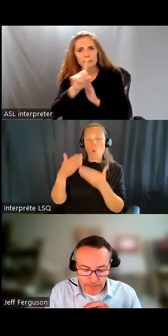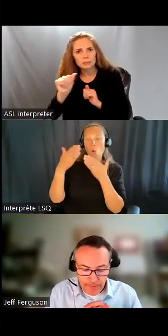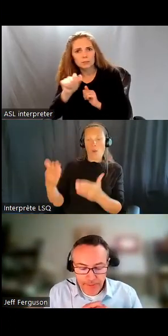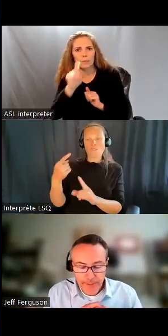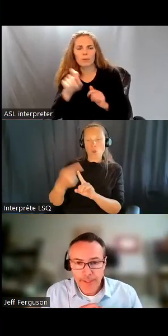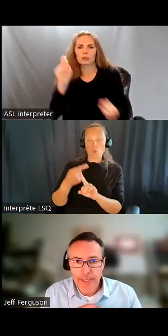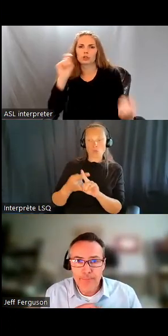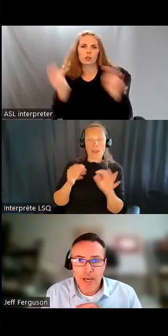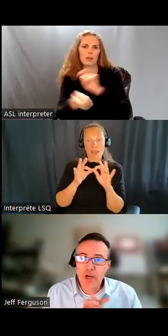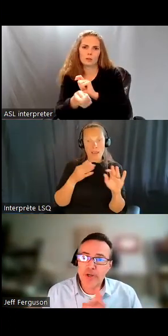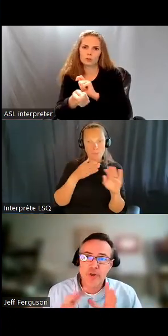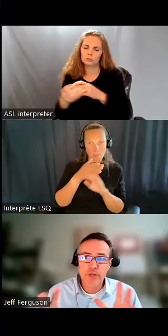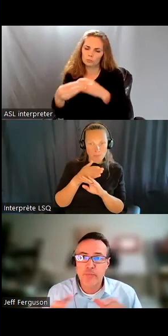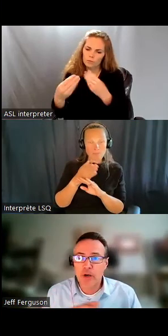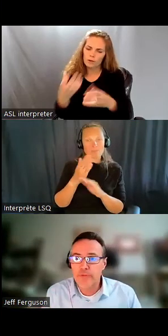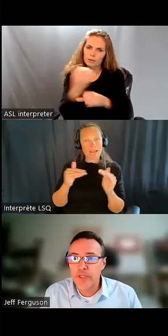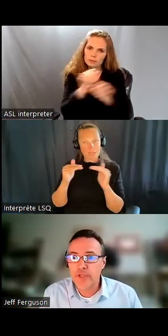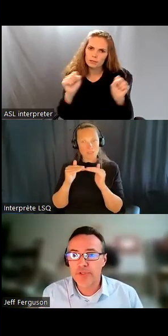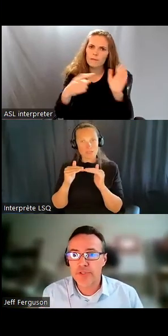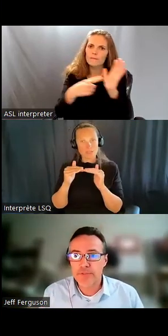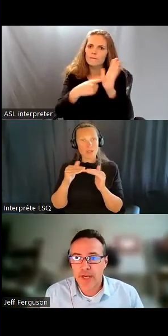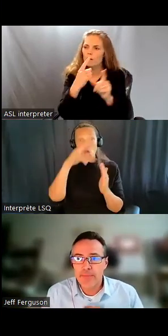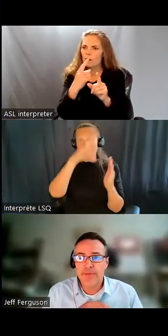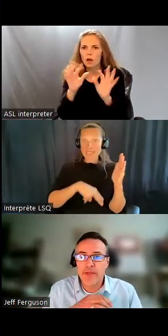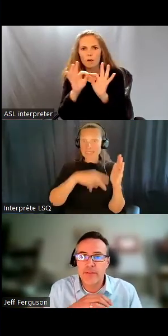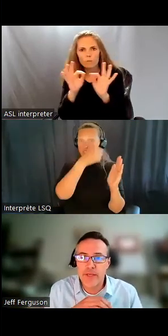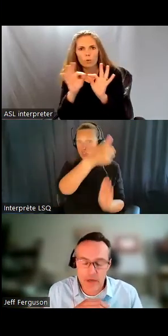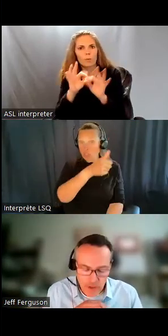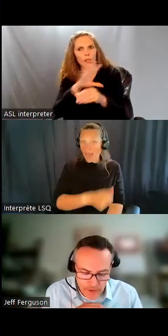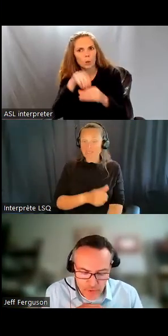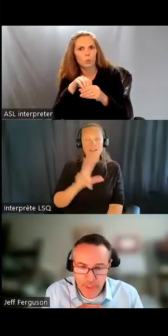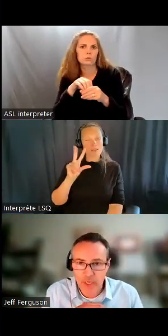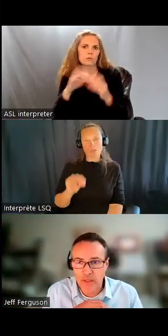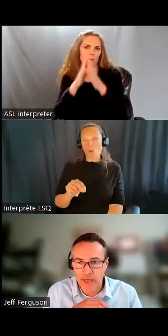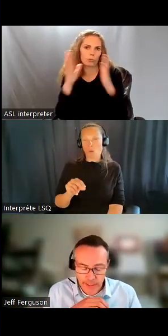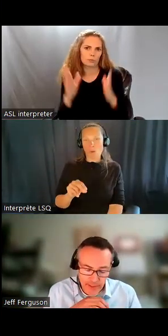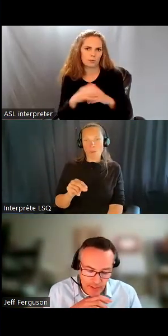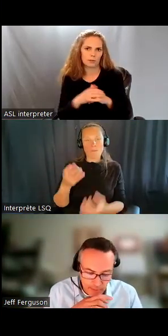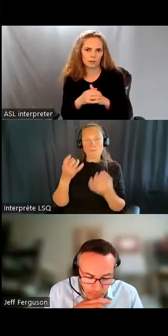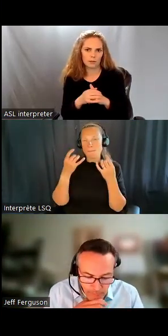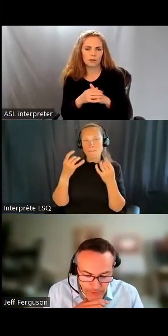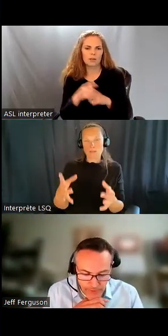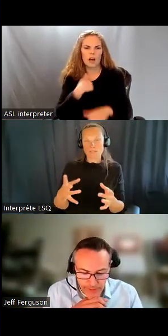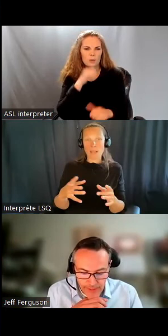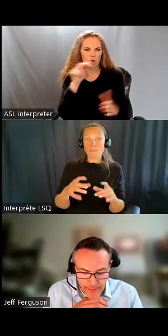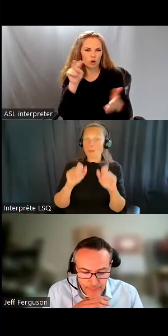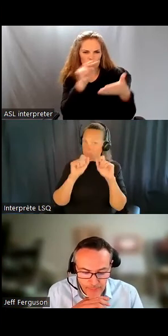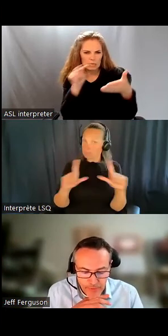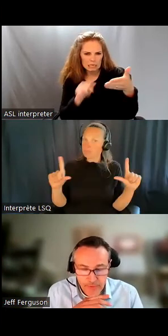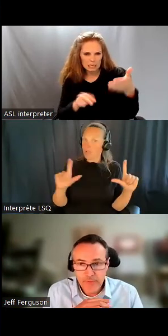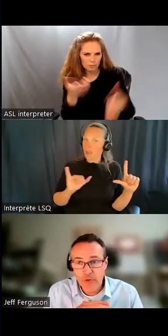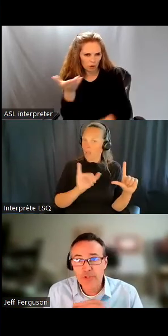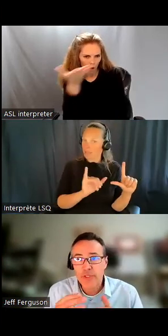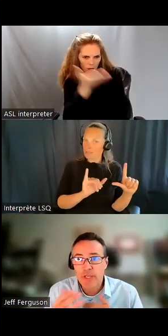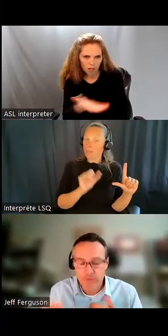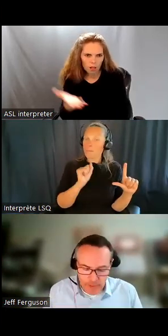abordable et inclusif. Je ne vais pas tout lire parce qu'on n'a pas assez de temps. C'est à l'écran. Je vais en parler